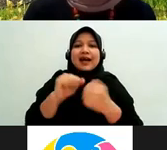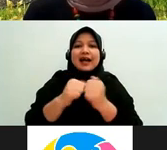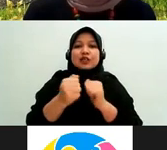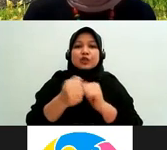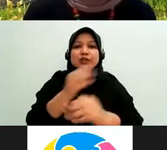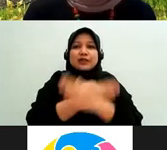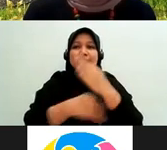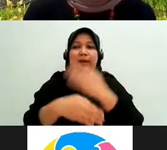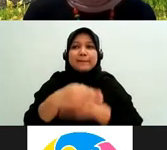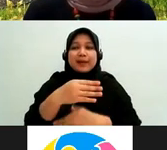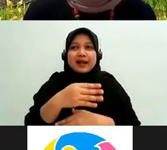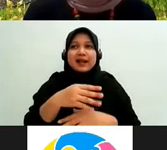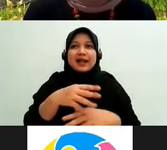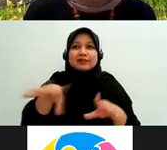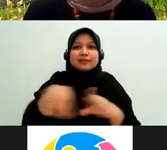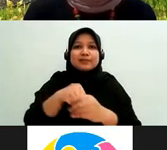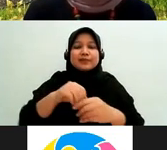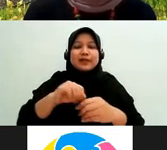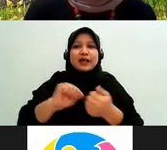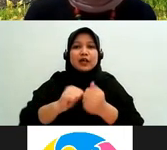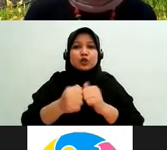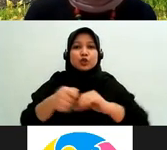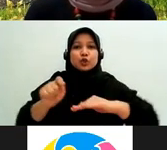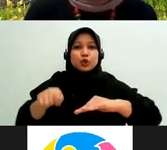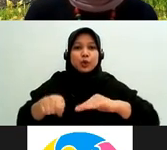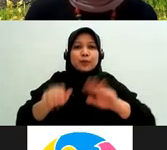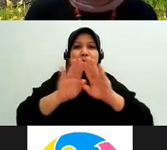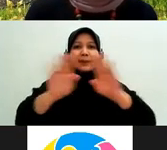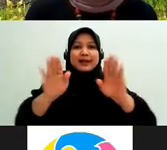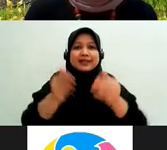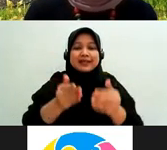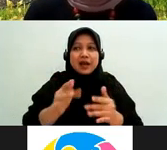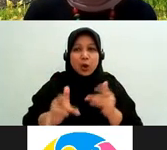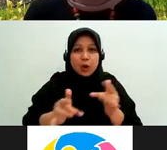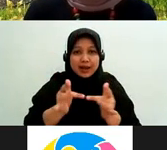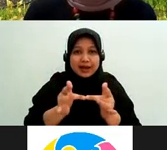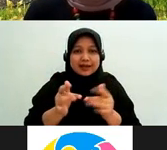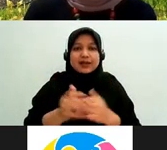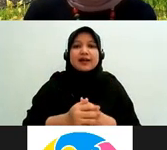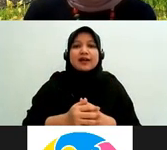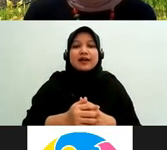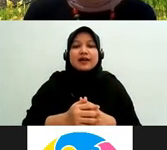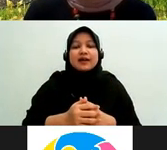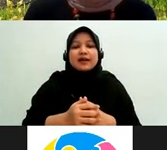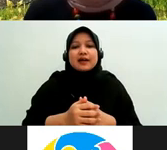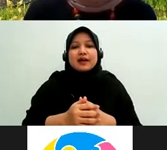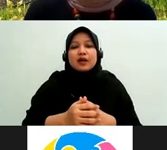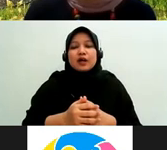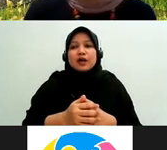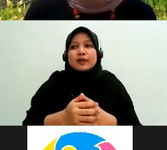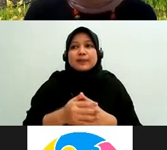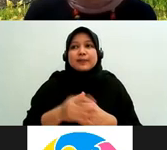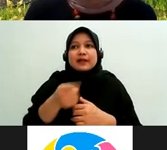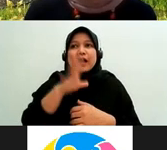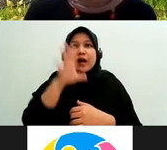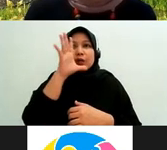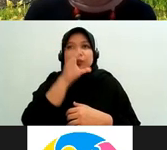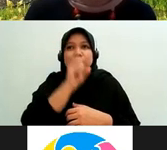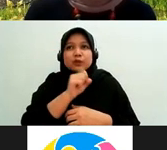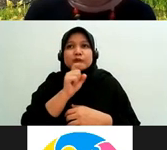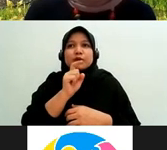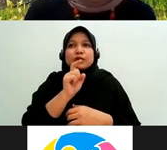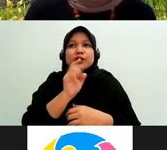itu mungkin teman-teman sudah tahu harus bisa diterbitkan dengan cepat menarik untuk